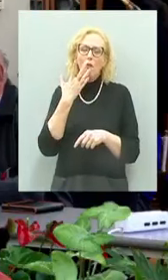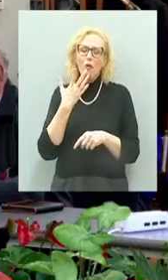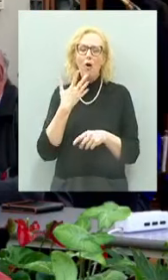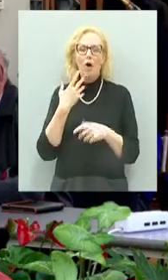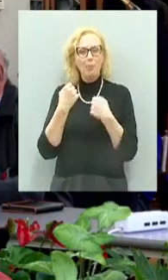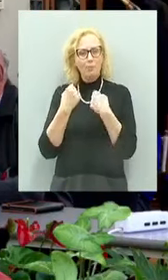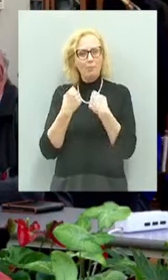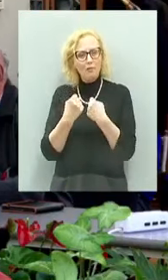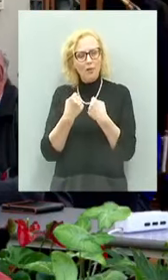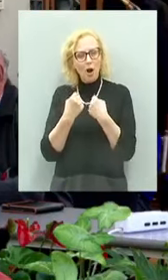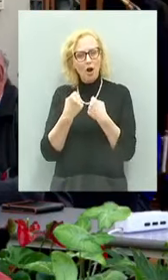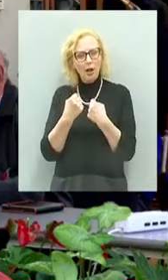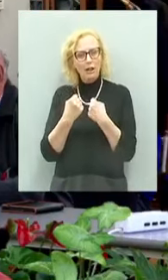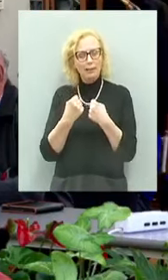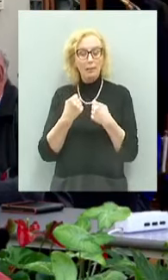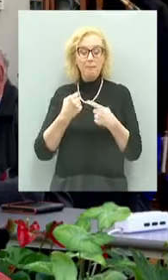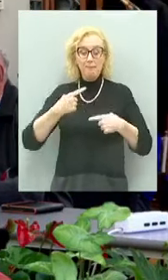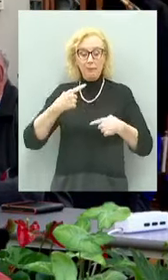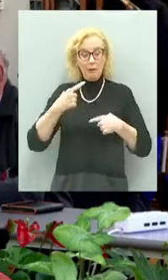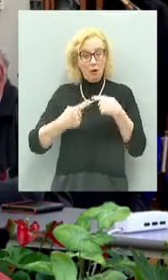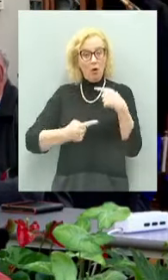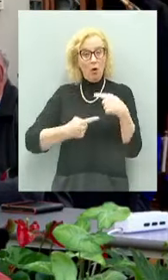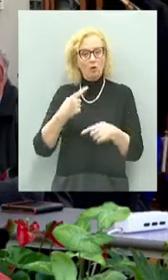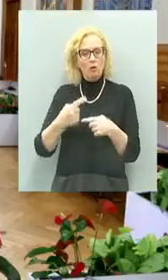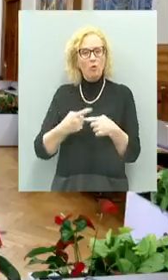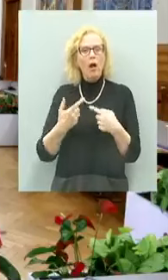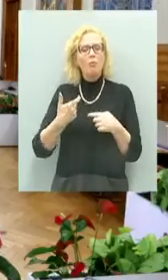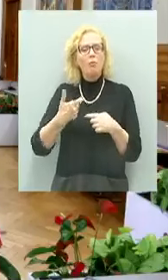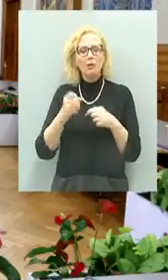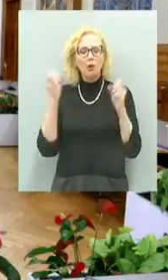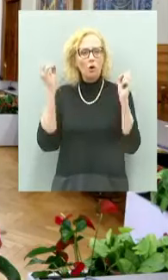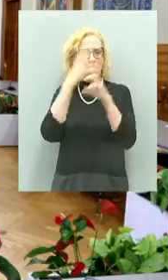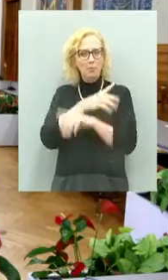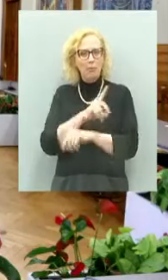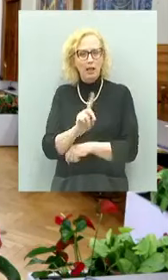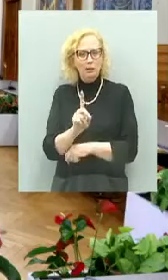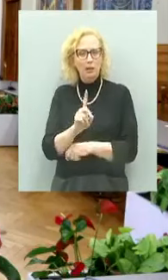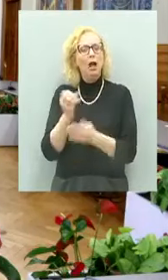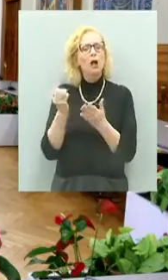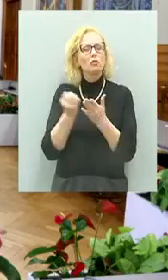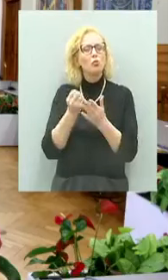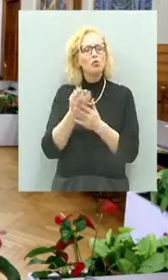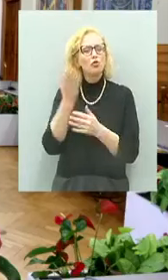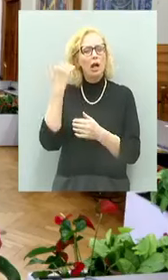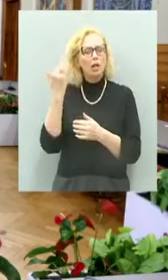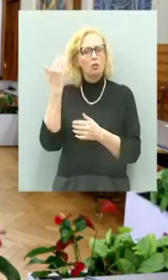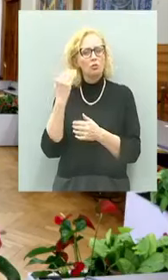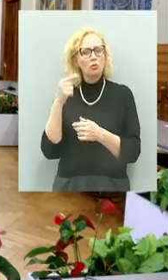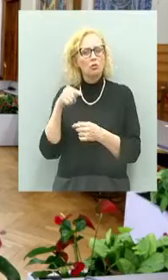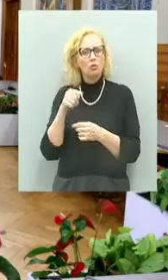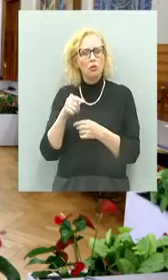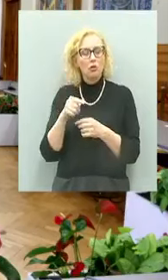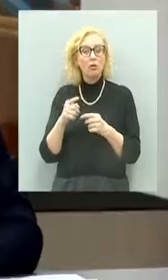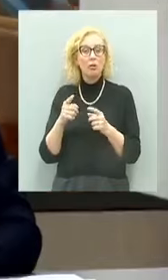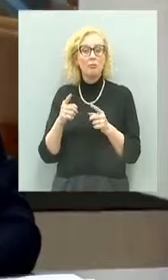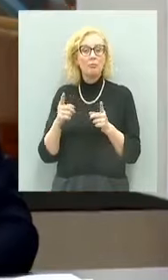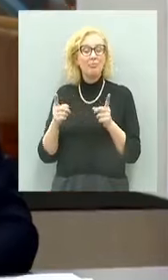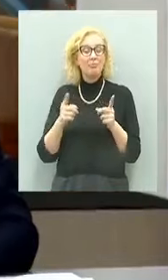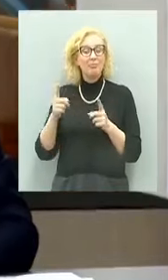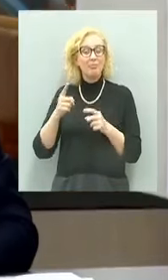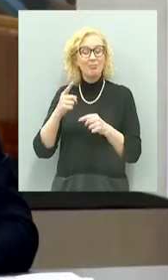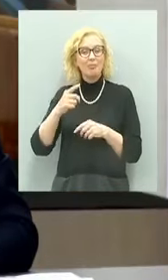continuare a non fare dimenticare ciò che è accaduto durante il regime